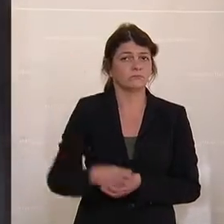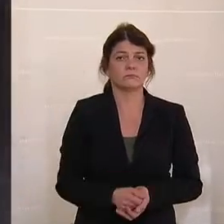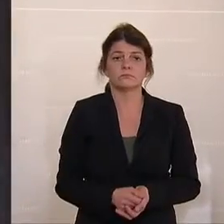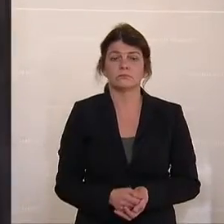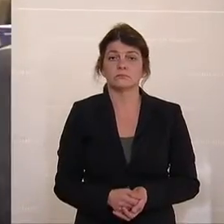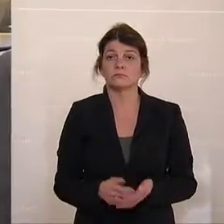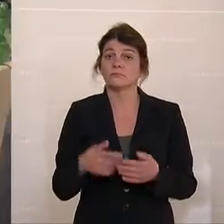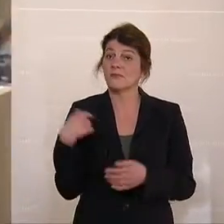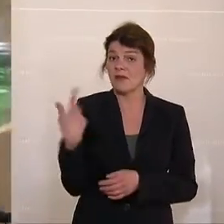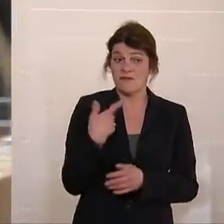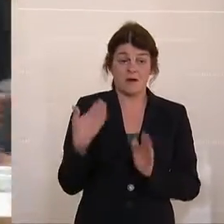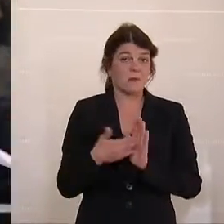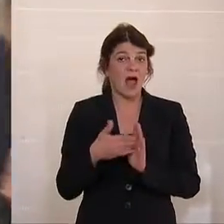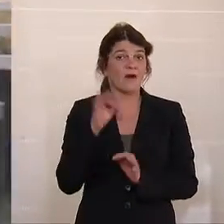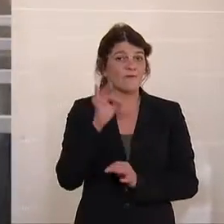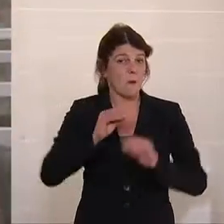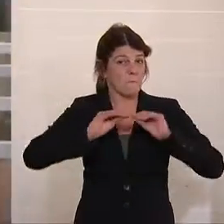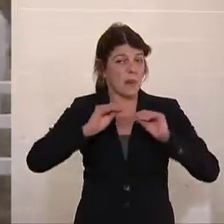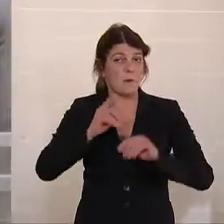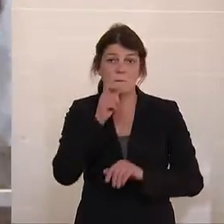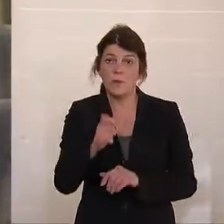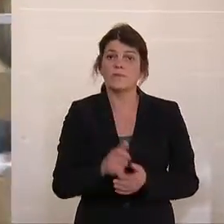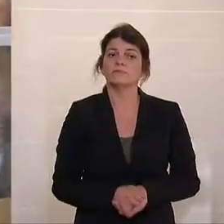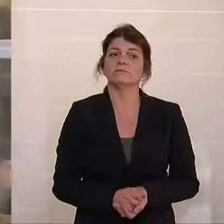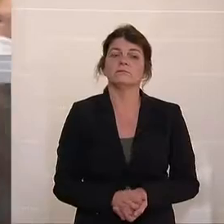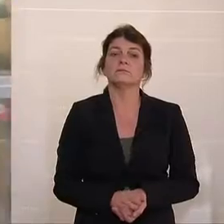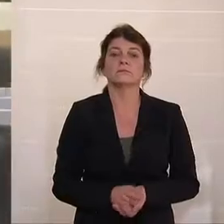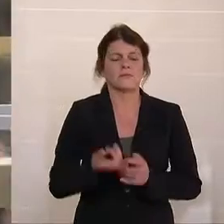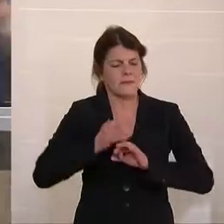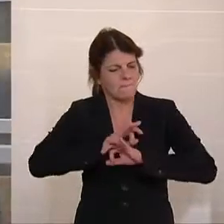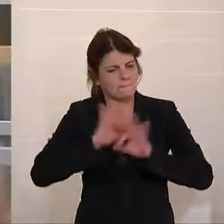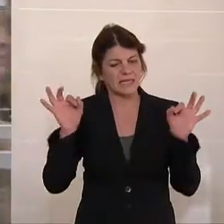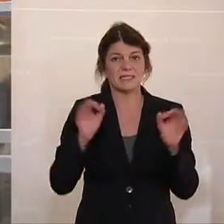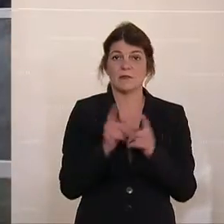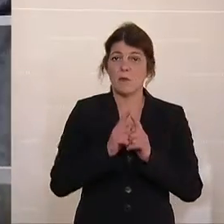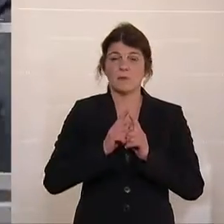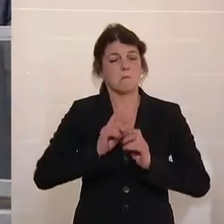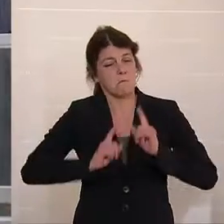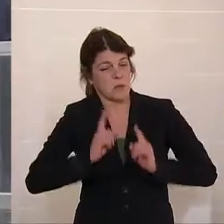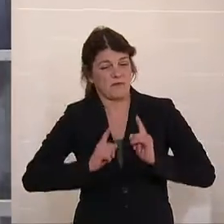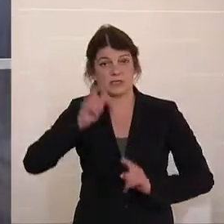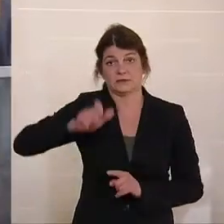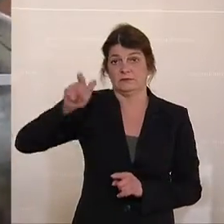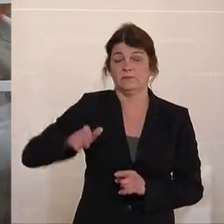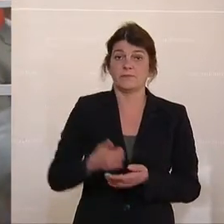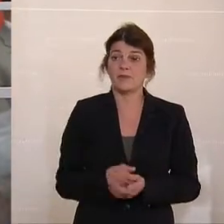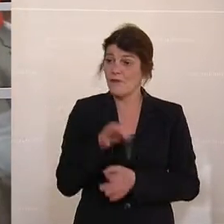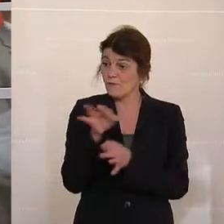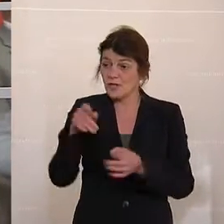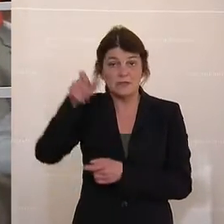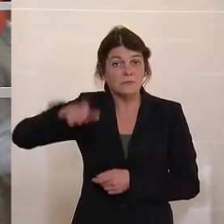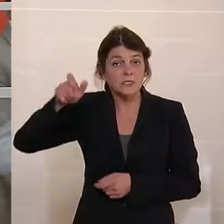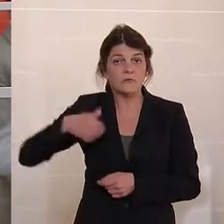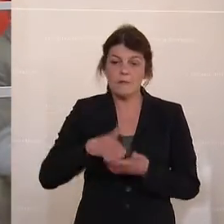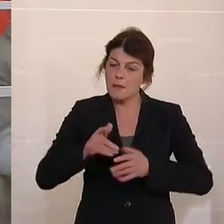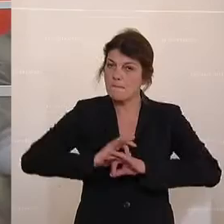Wir brauchen für den Pädagoginnenberuf die besten und die motiviertesten. Und für diese brauchen wir